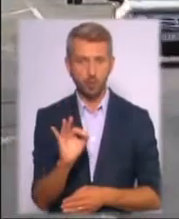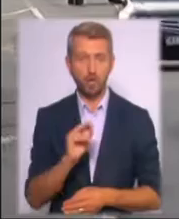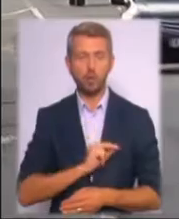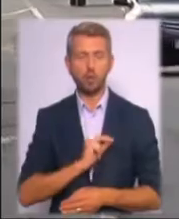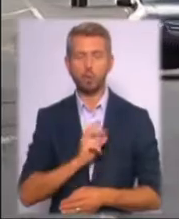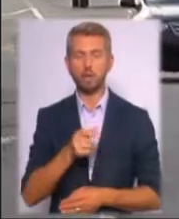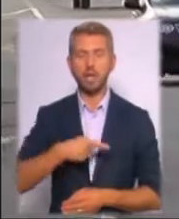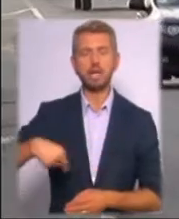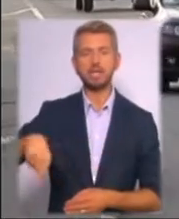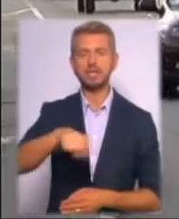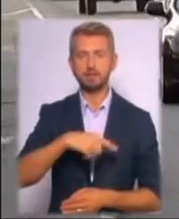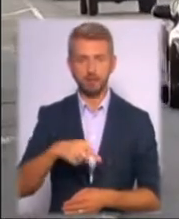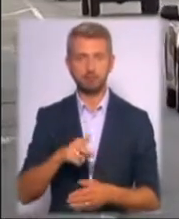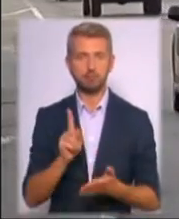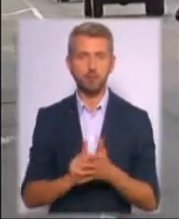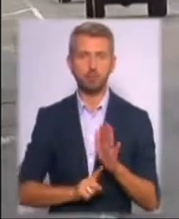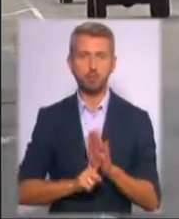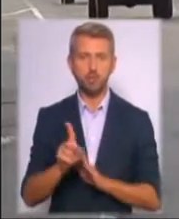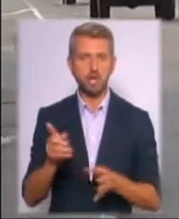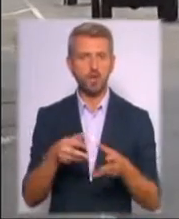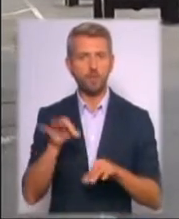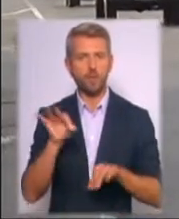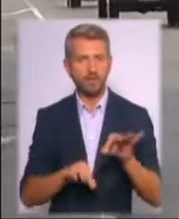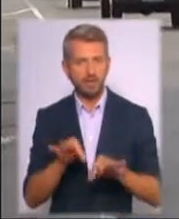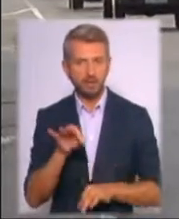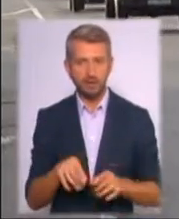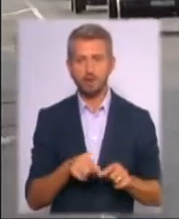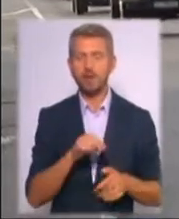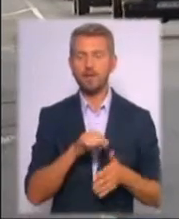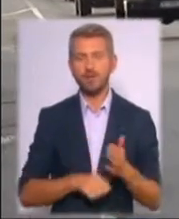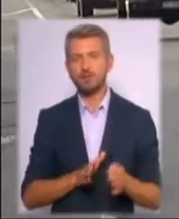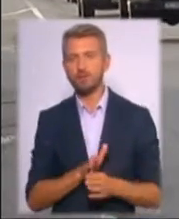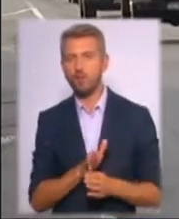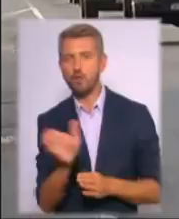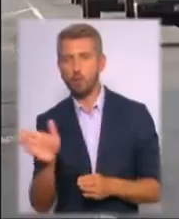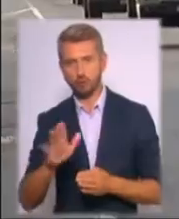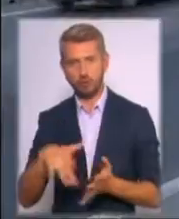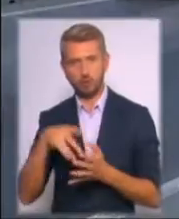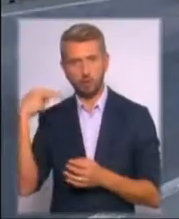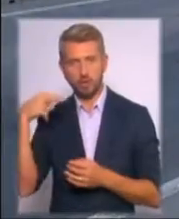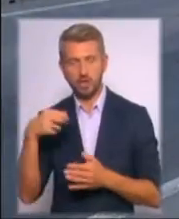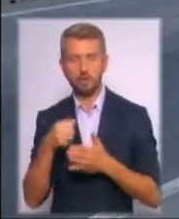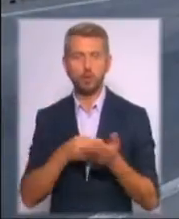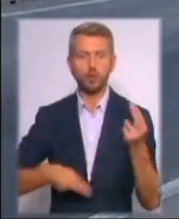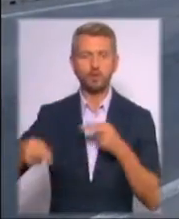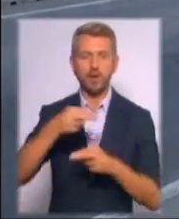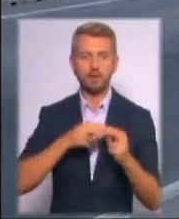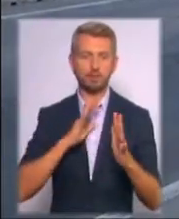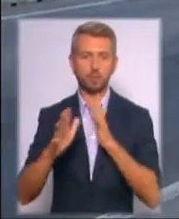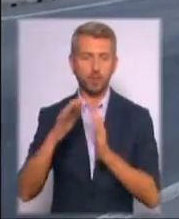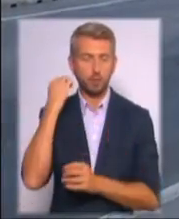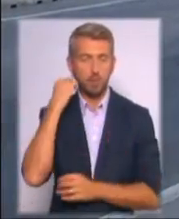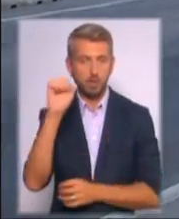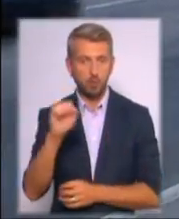Кільцевій Київавтодор має розпочати в гусени на ділянці від повороту на місто Вишнева до розв'язки з проспектом Перемоги. Крім того,